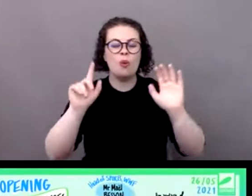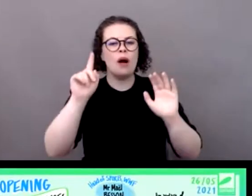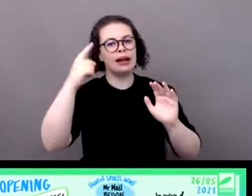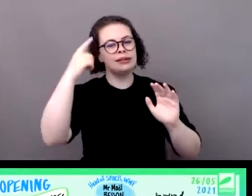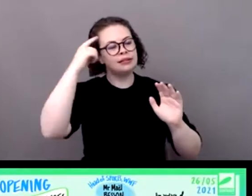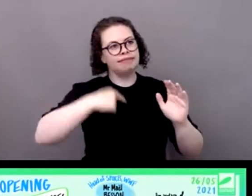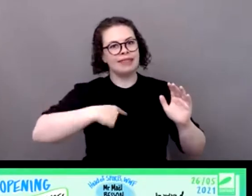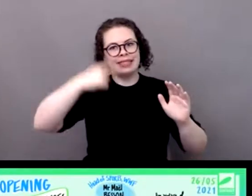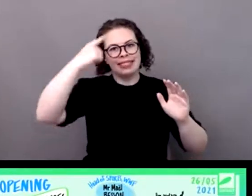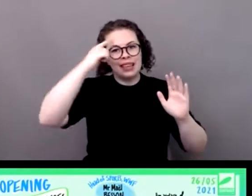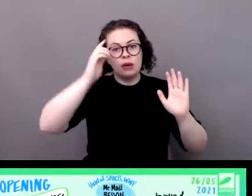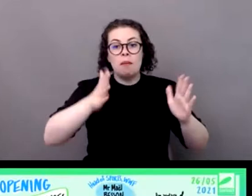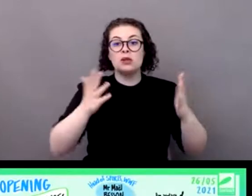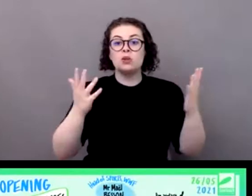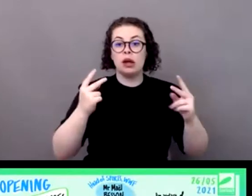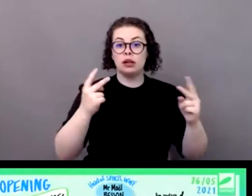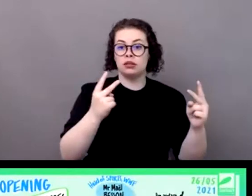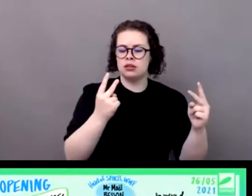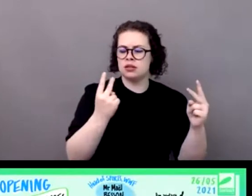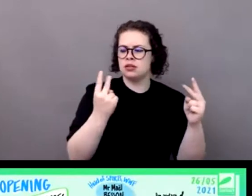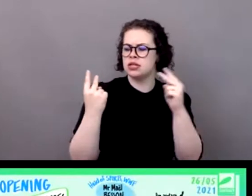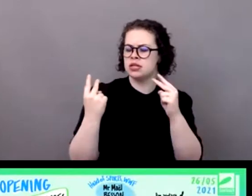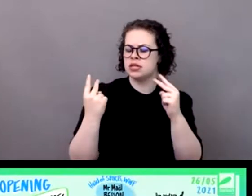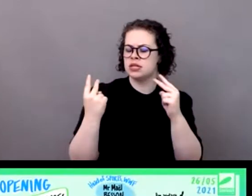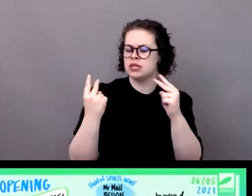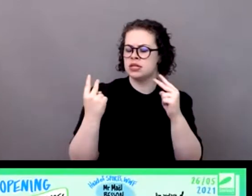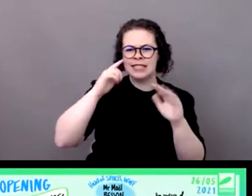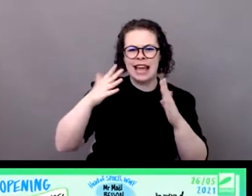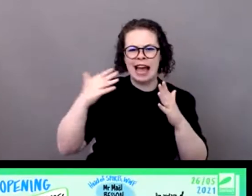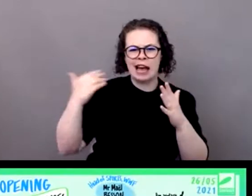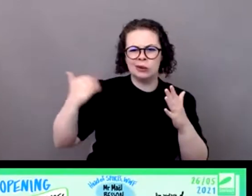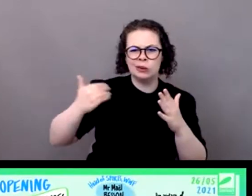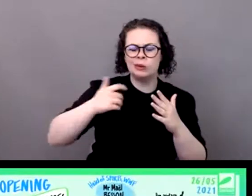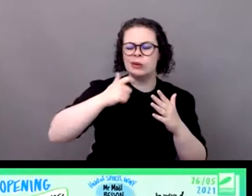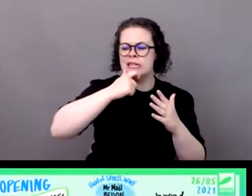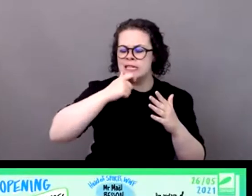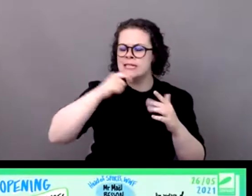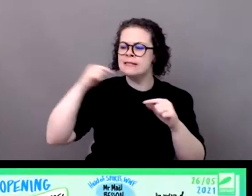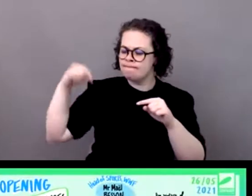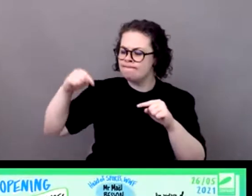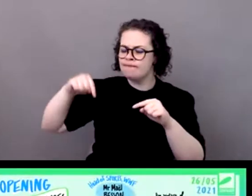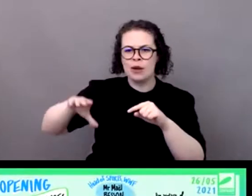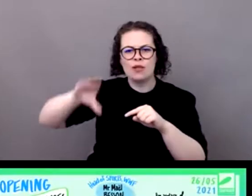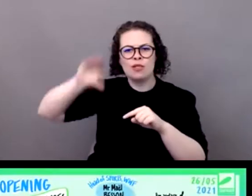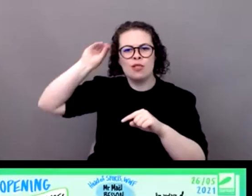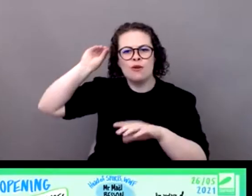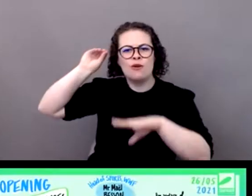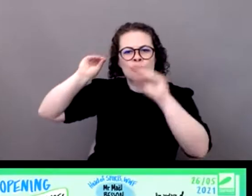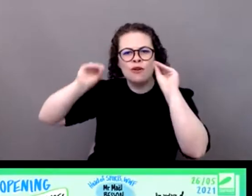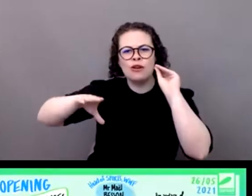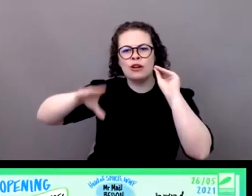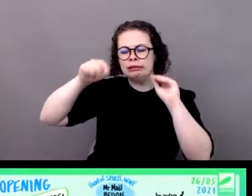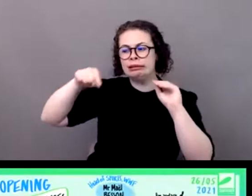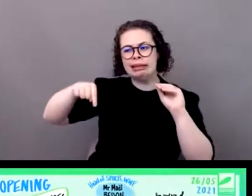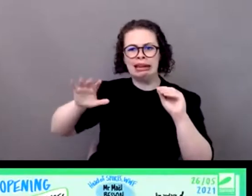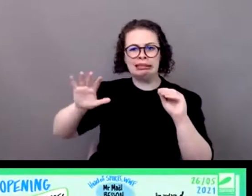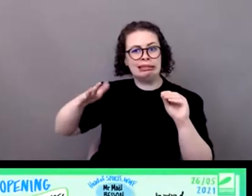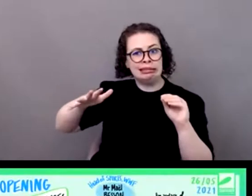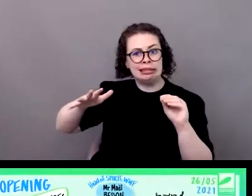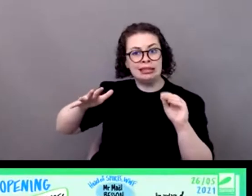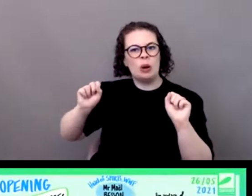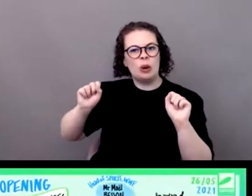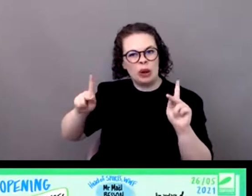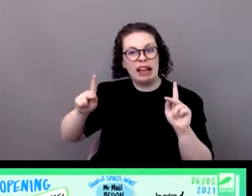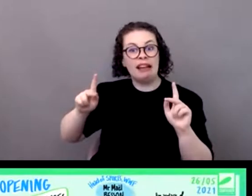évidemment il ya l'innovation et tout à la plateforme de sur frider l'autre côté comment on arrive à général à